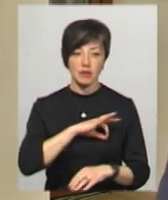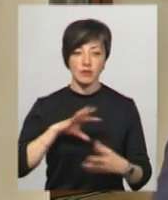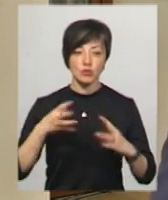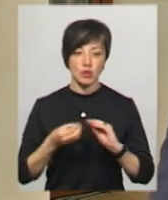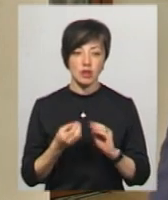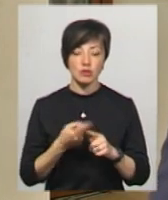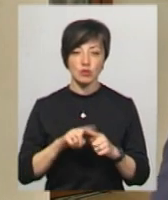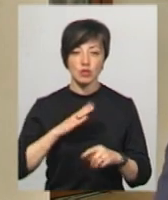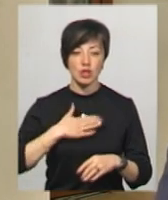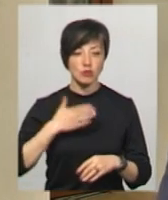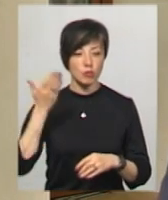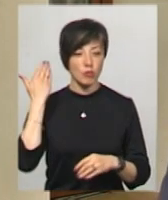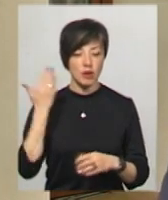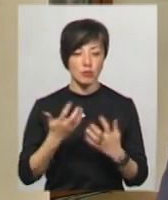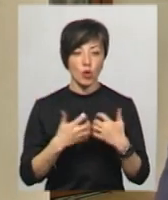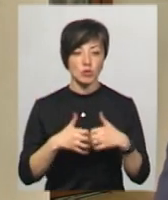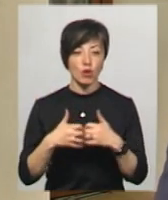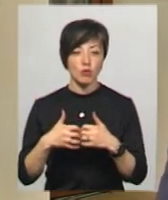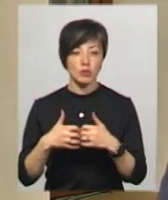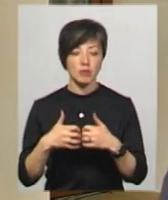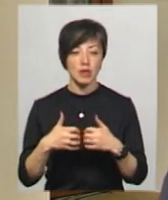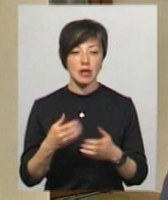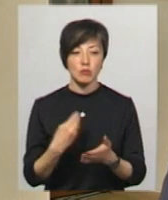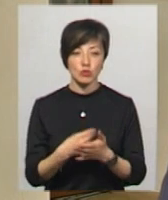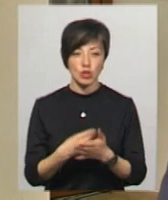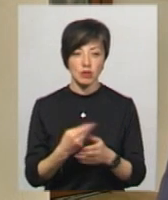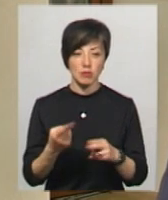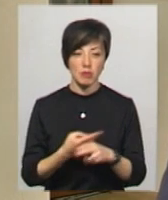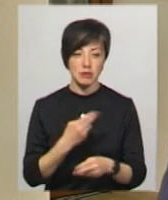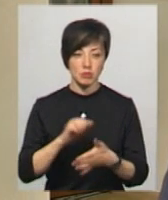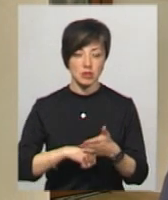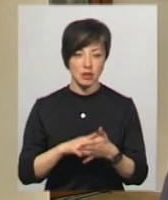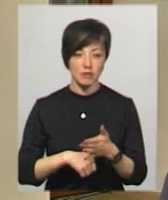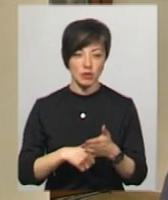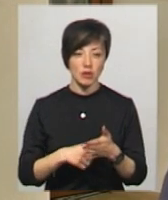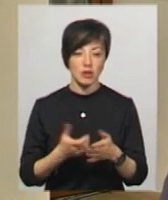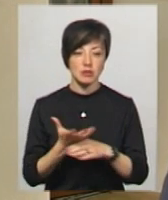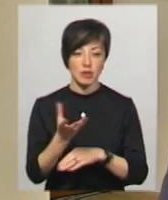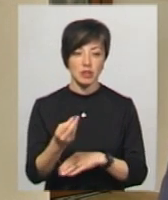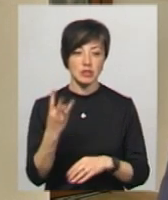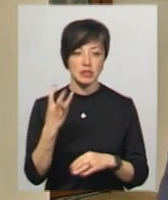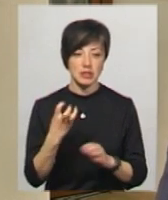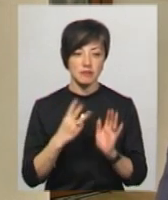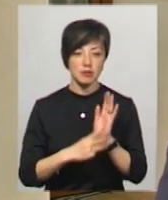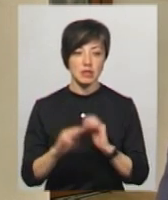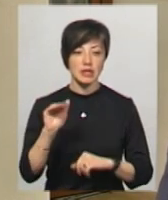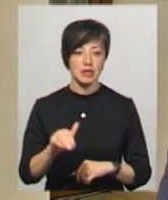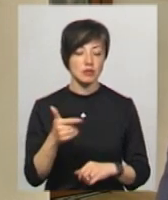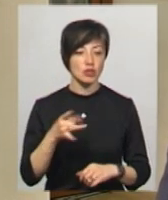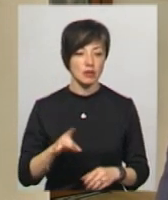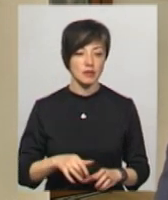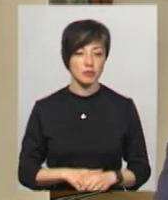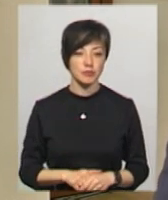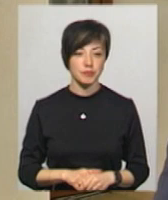цього, за нашими попередніми розрахунками, з бюджету безпідставно сплачено 380 тисяч